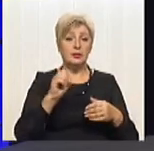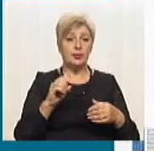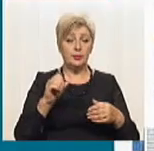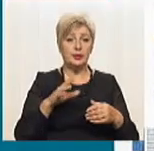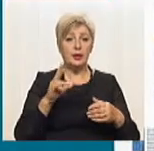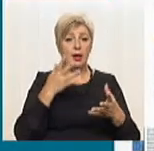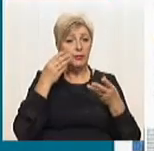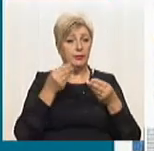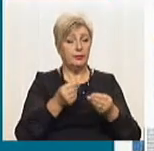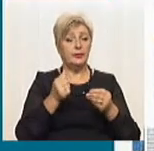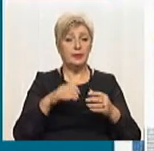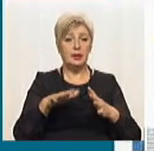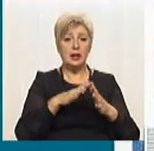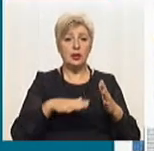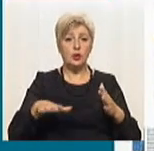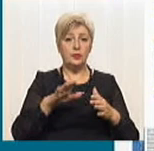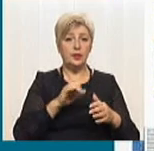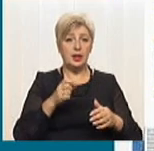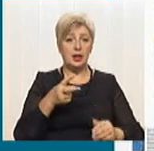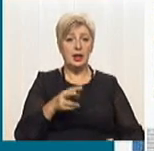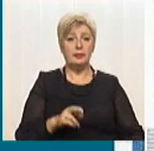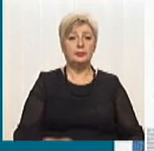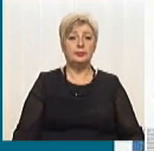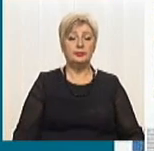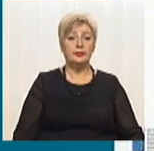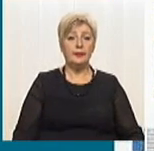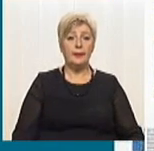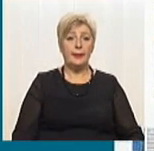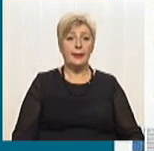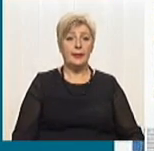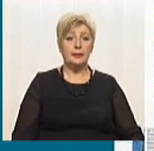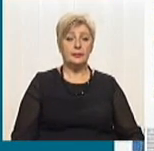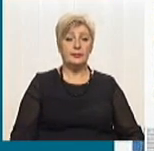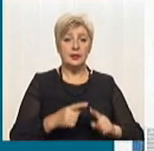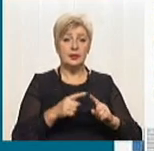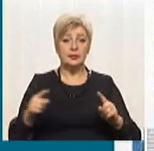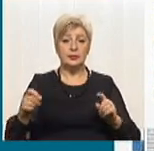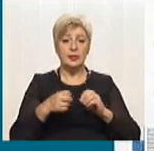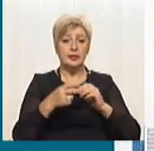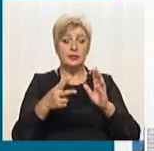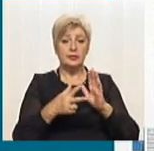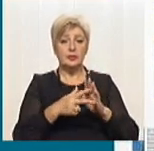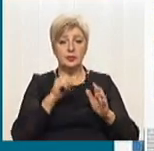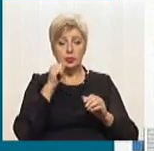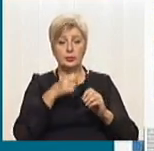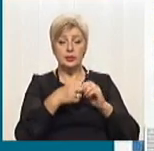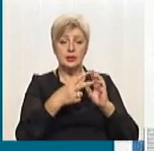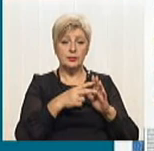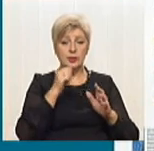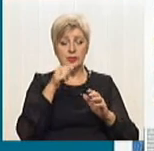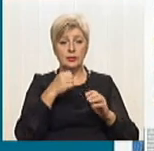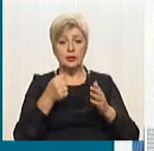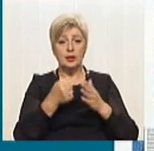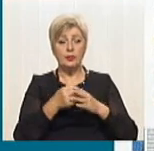на довкілля. Припиную переглянути, і от ми бачимо, що там вказано за період з 18 грудня 2017 року по